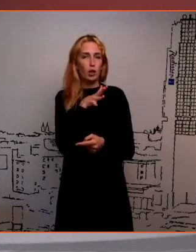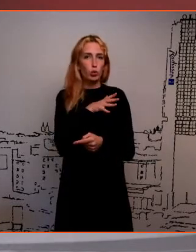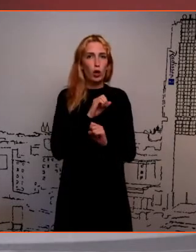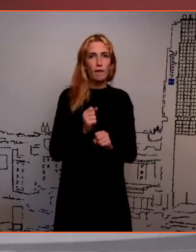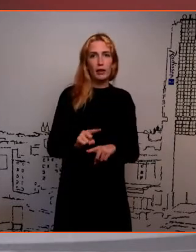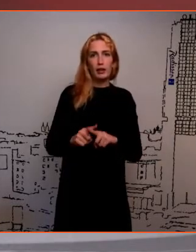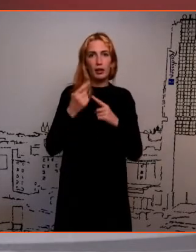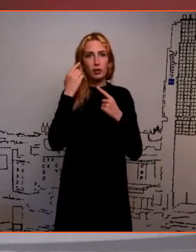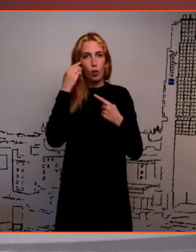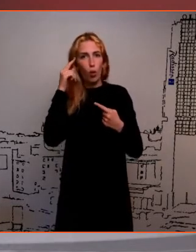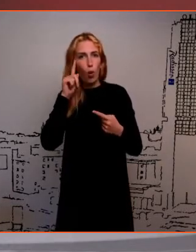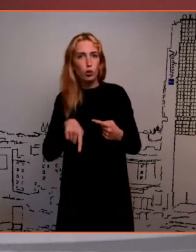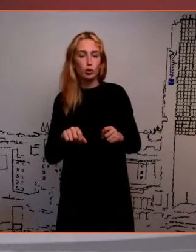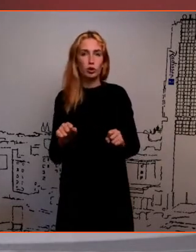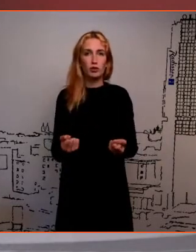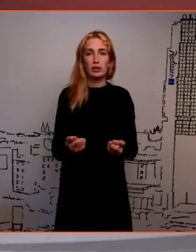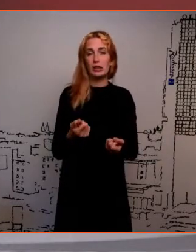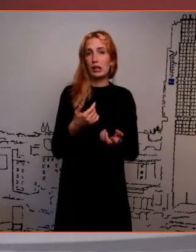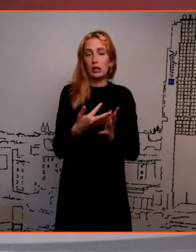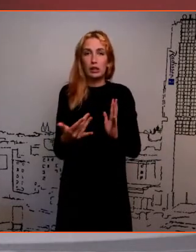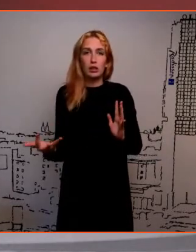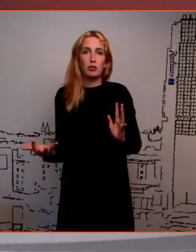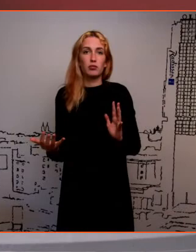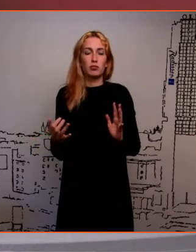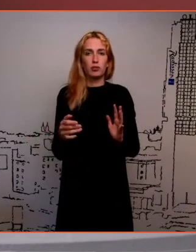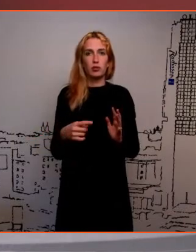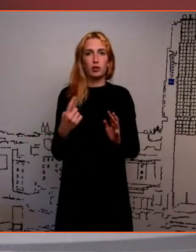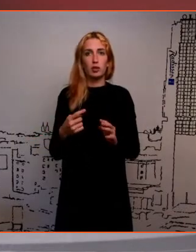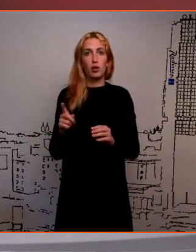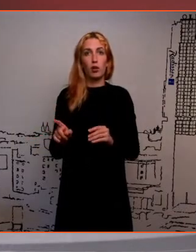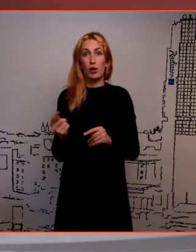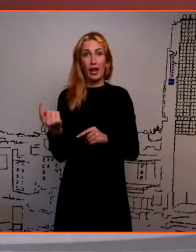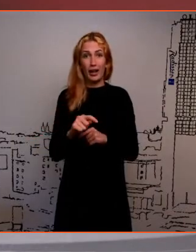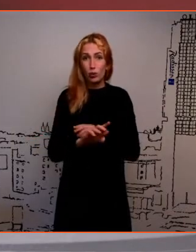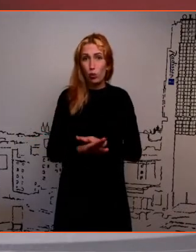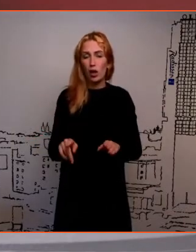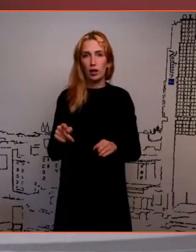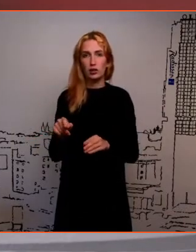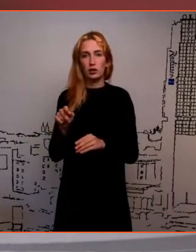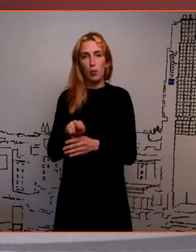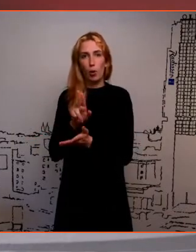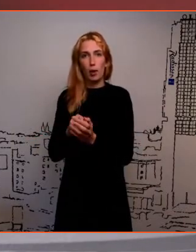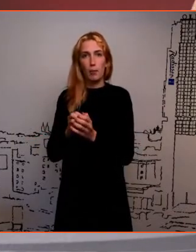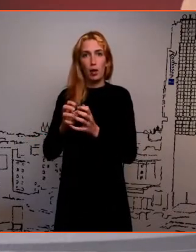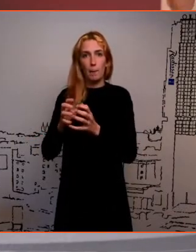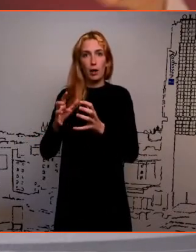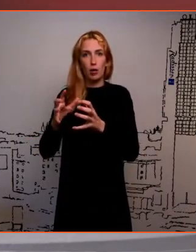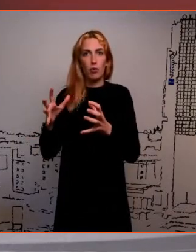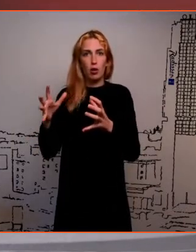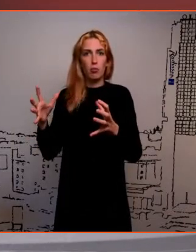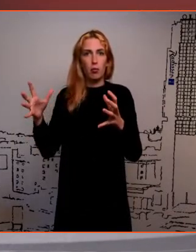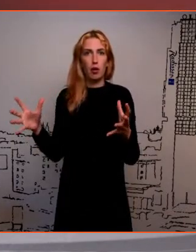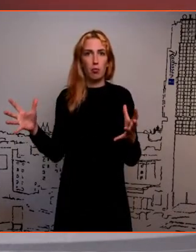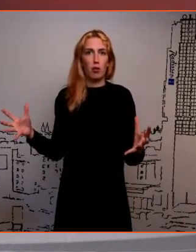oskused või mõni muu, et see nagu kasvab ja muutub selliseks pisiksest taimest, taimest muutub selliseks võimsaks